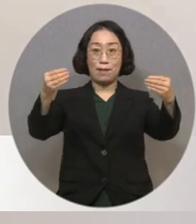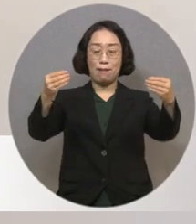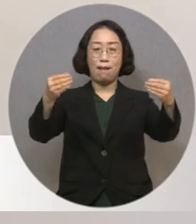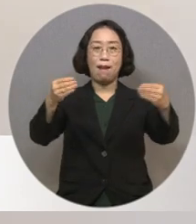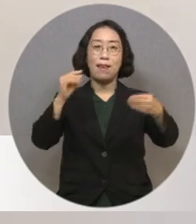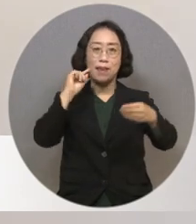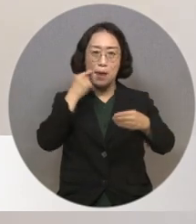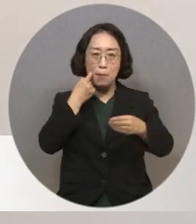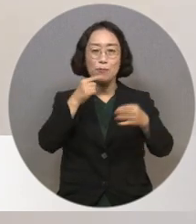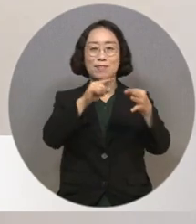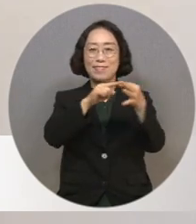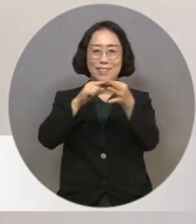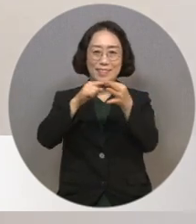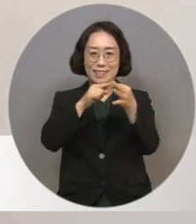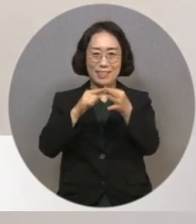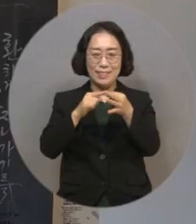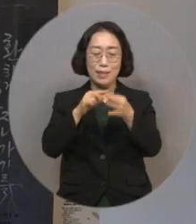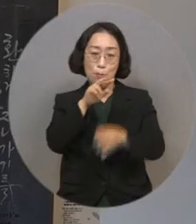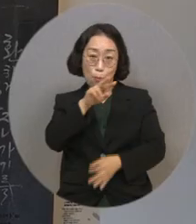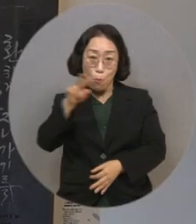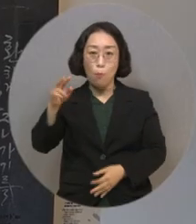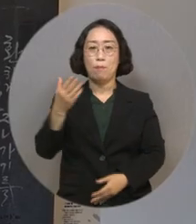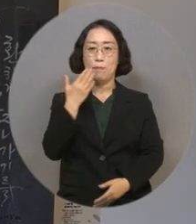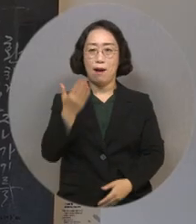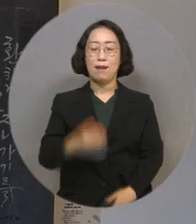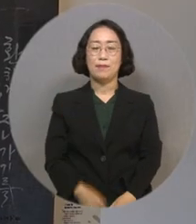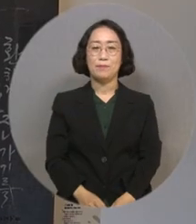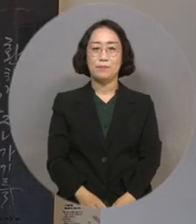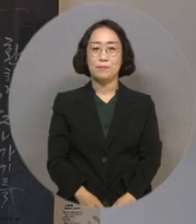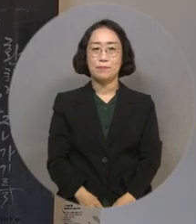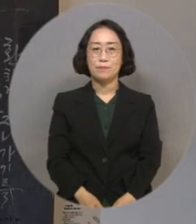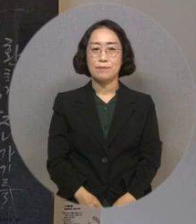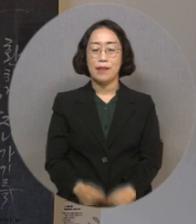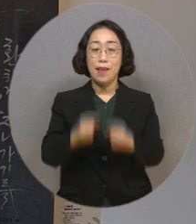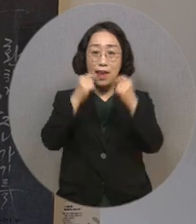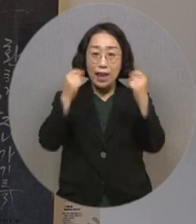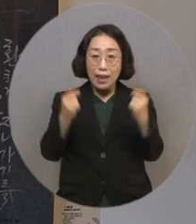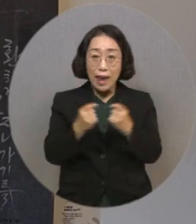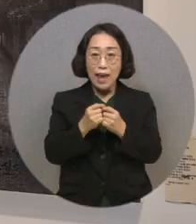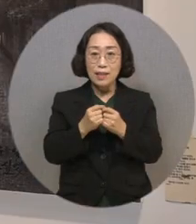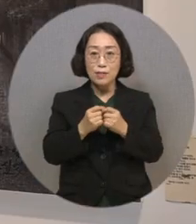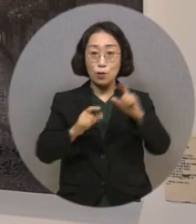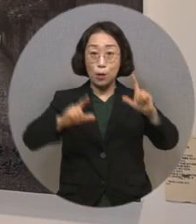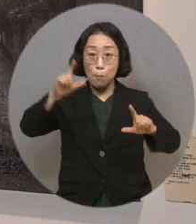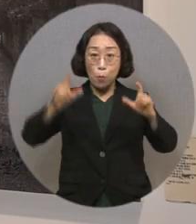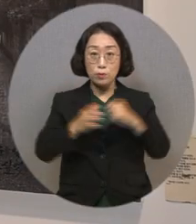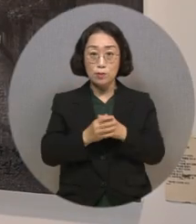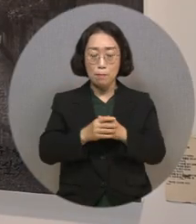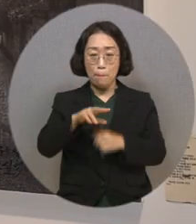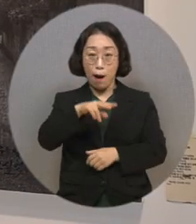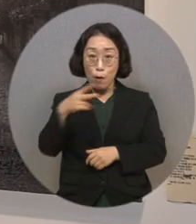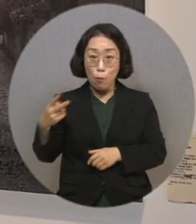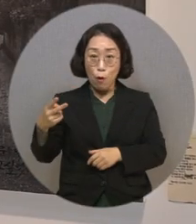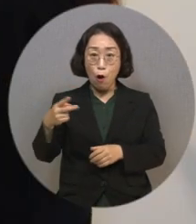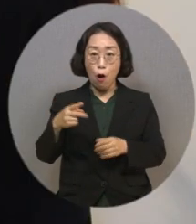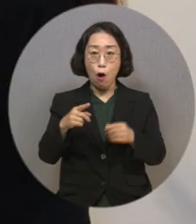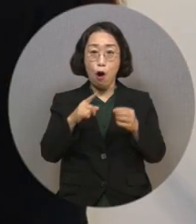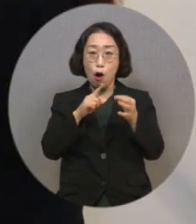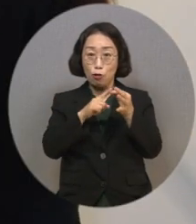캘리그라피가 된다고 생각합니다. 그저 개인적인 풍경을 언어적인 풍경으로 바꿔